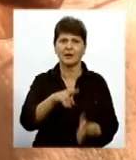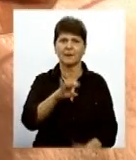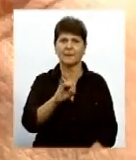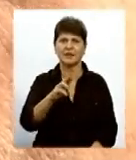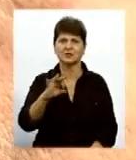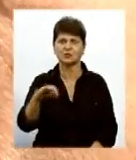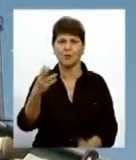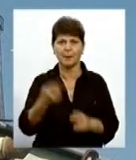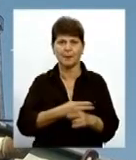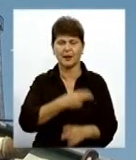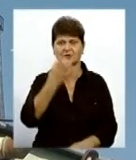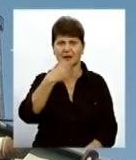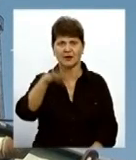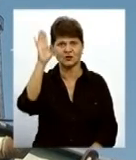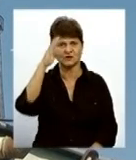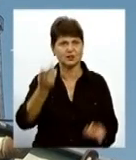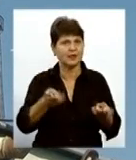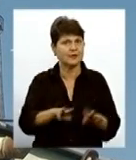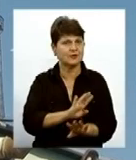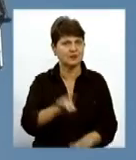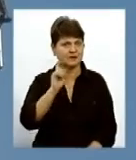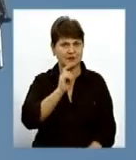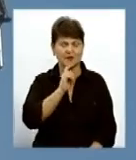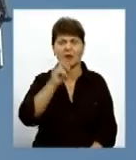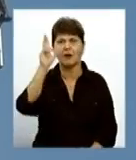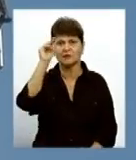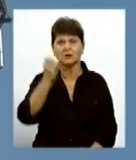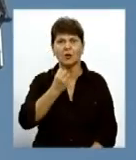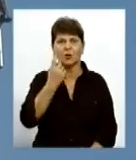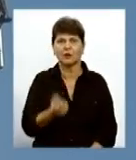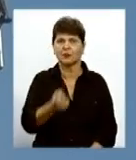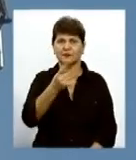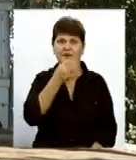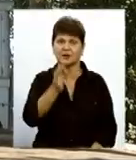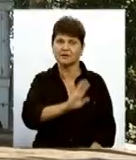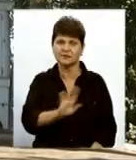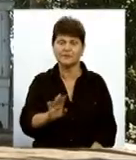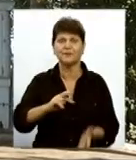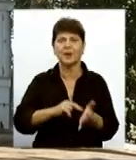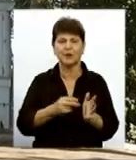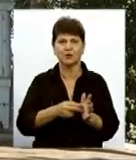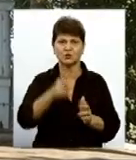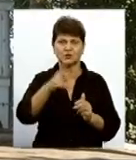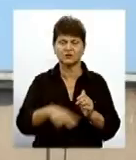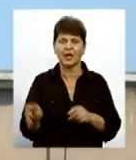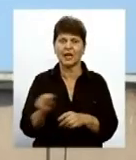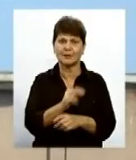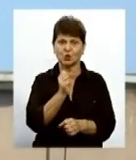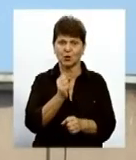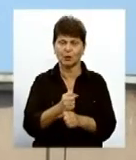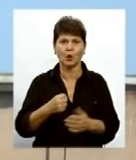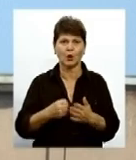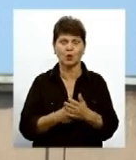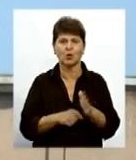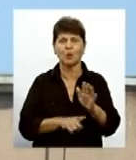гарячої води вінничани не залишаться Втім, дату, коли вона з'явиться, не називає Каже, планують закінчити ремонтні роботи до